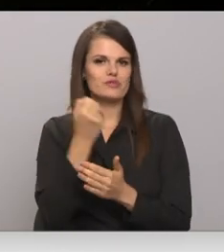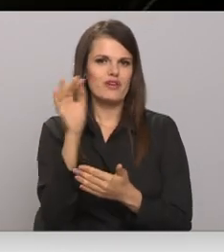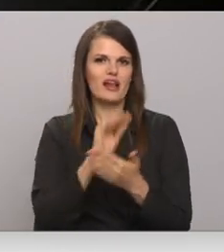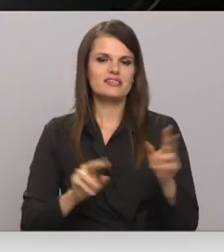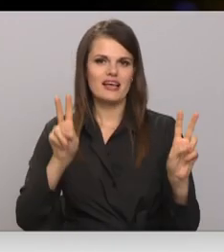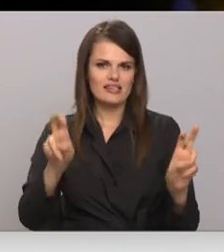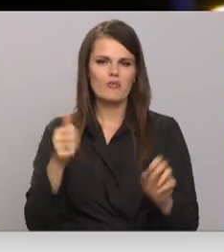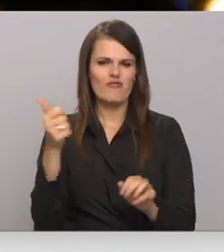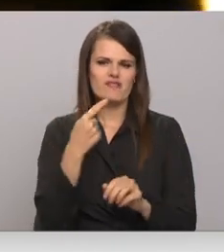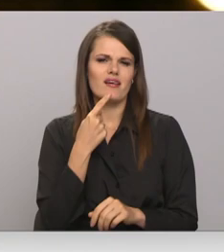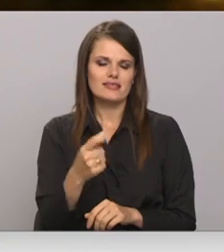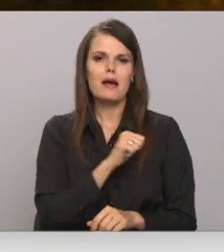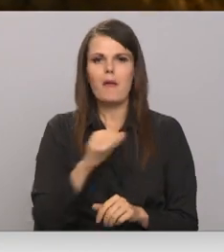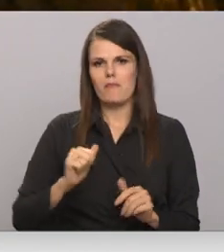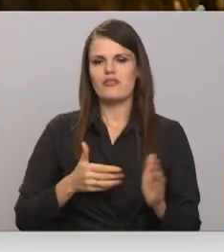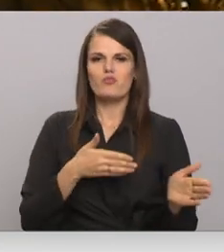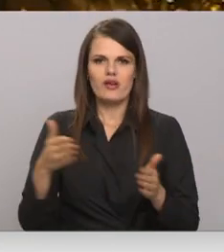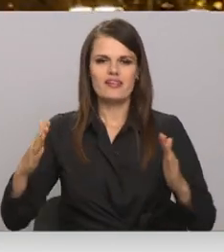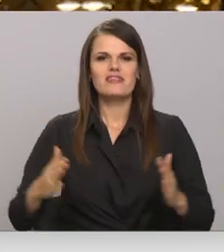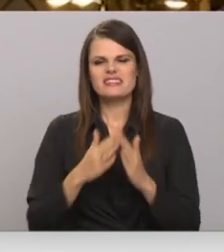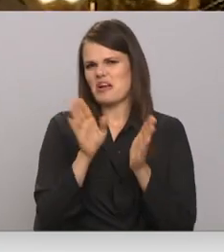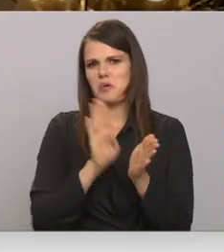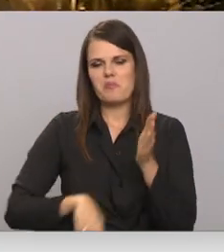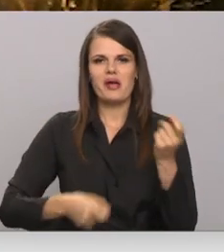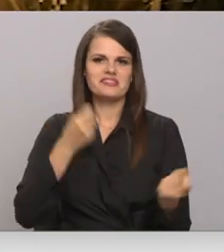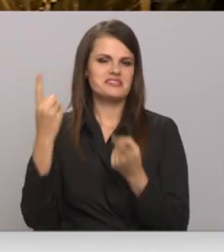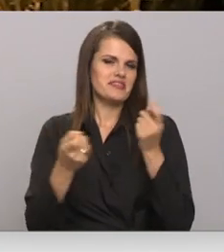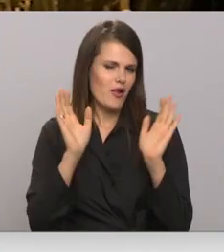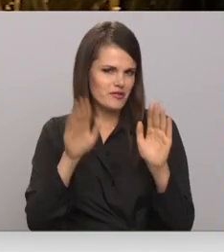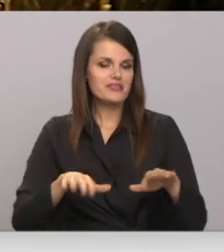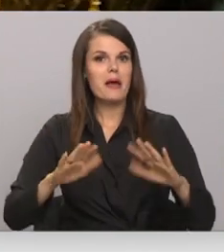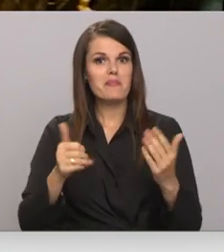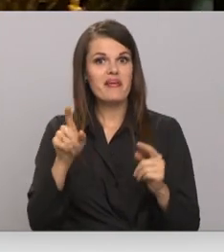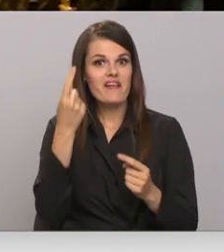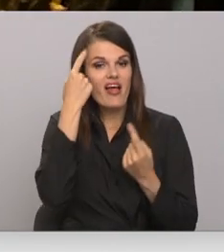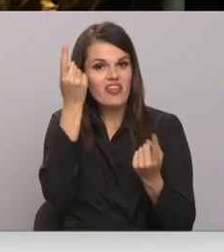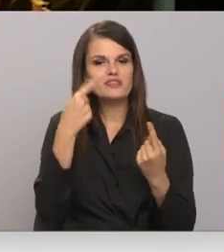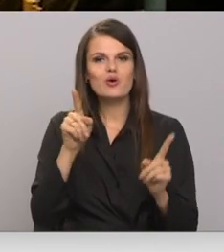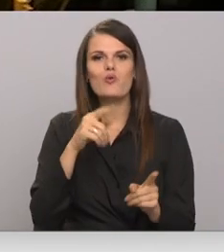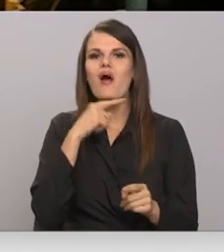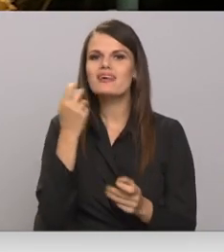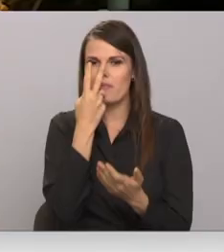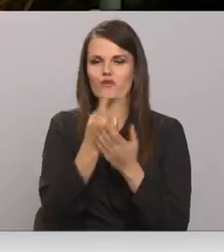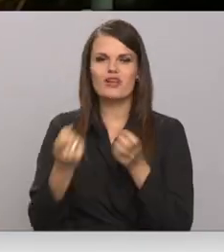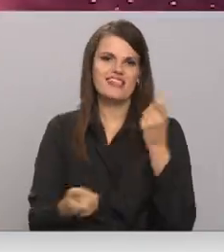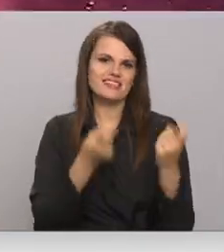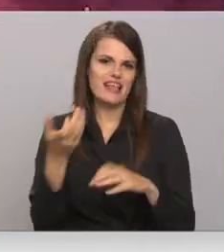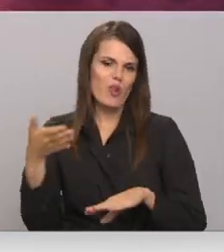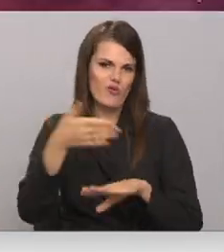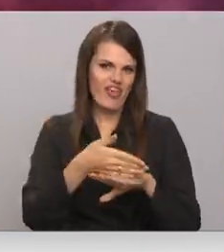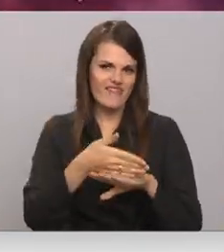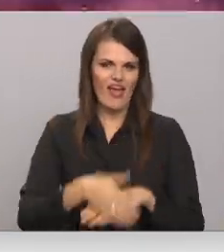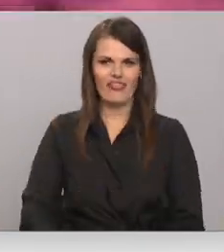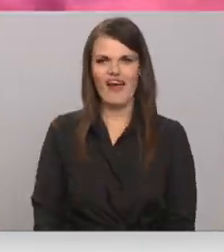Darija nešauboties saka, ka pati būtu gatava svētkos iztikt bez uguņošanas, bet vēl nezina, ko gribētu redzēt tās vietā. Zāna Eniņa,